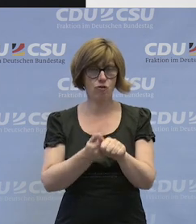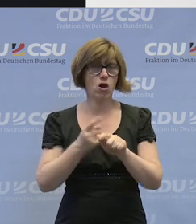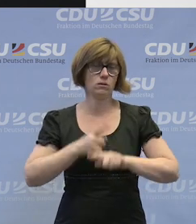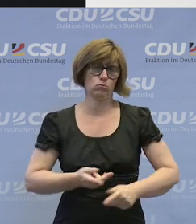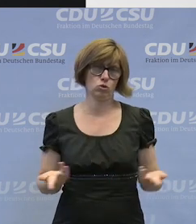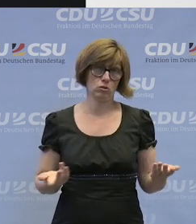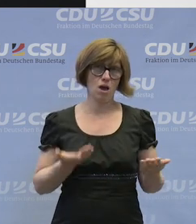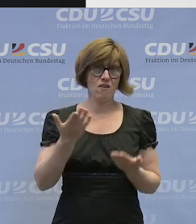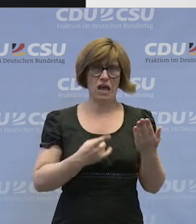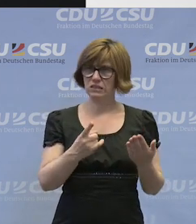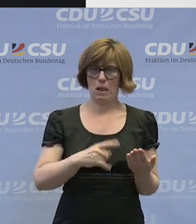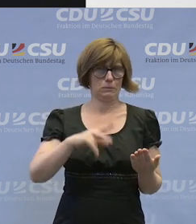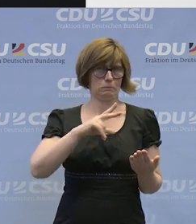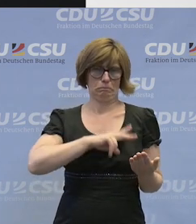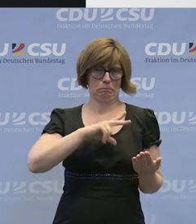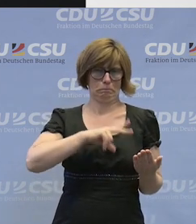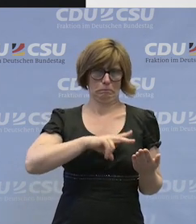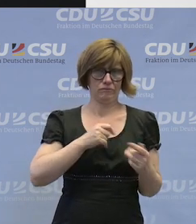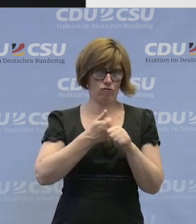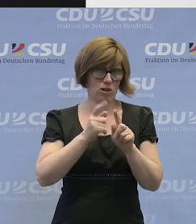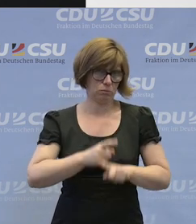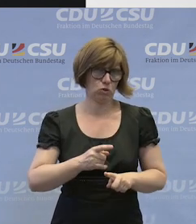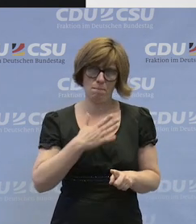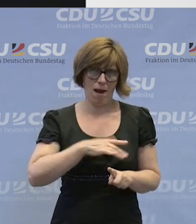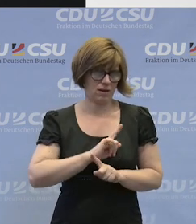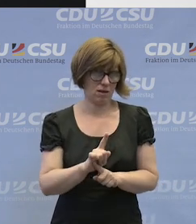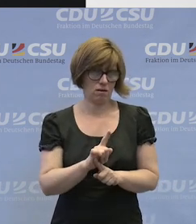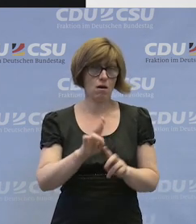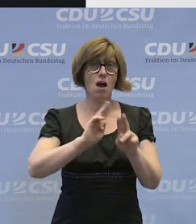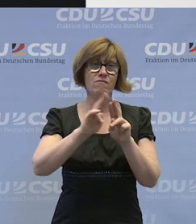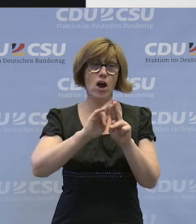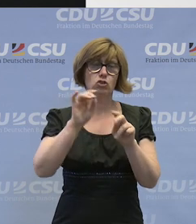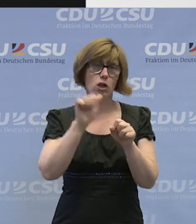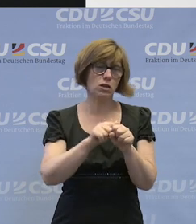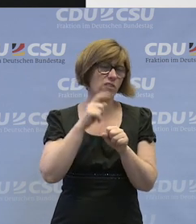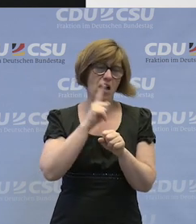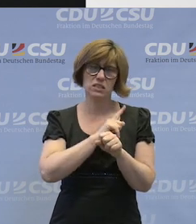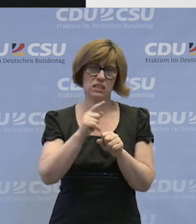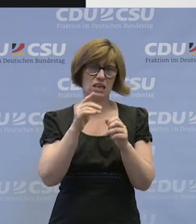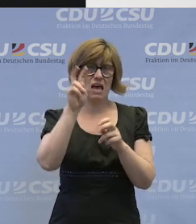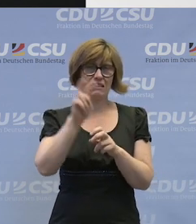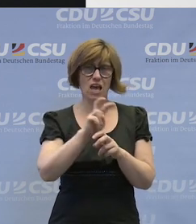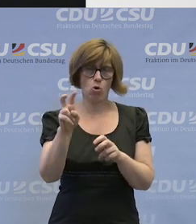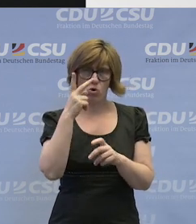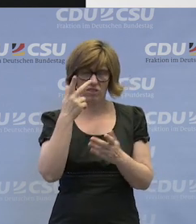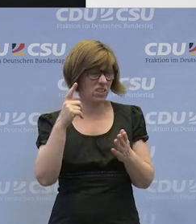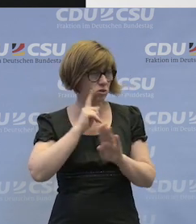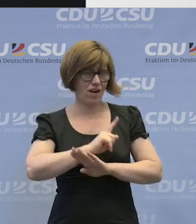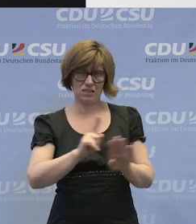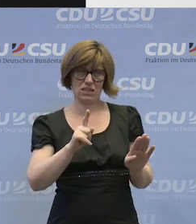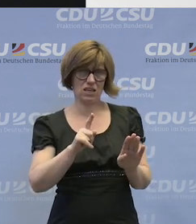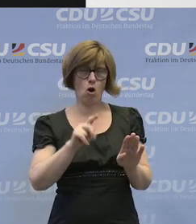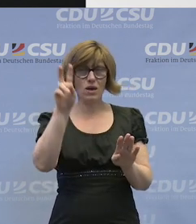wo es ihr nicht gefallen würde. Sicherlich kann die Werkstatt, ich weiß es nicht, wie es bei der Diakonie ist, ob die